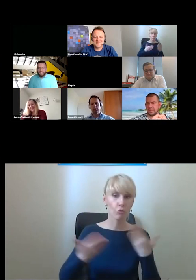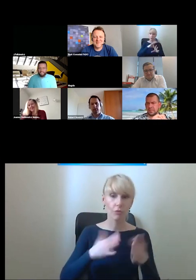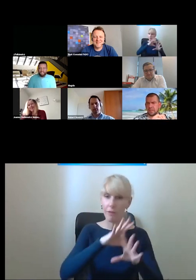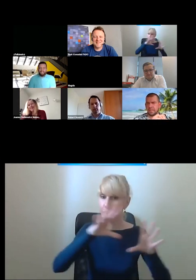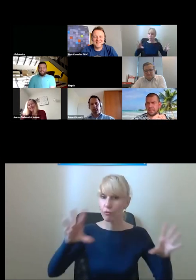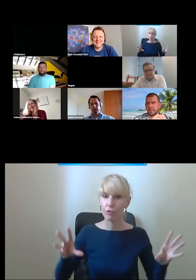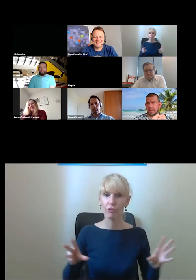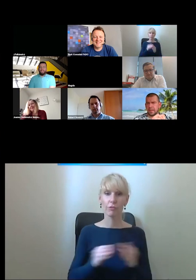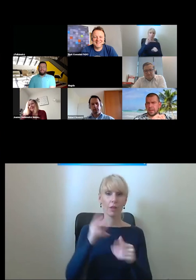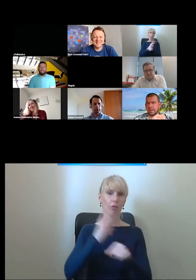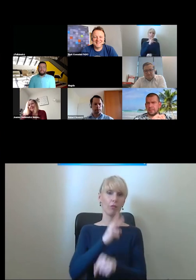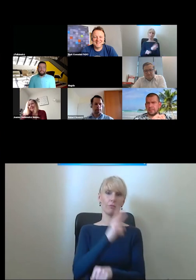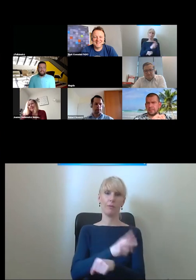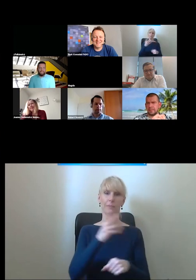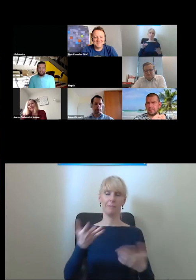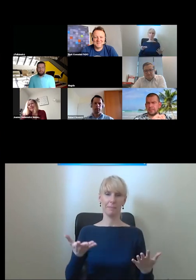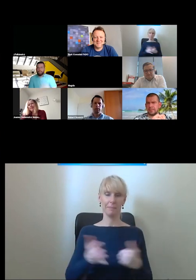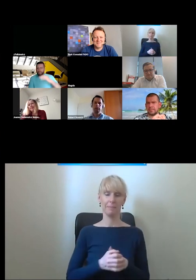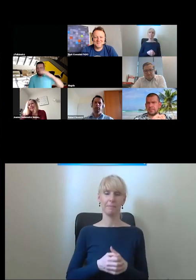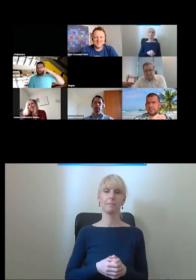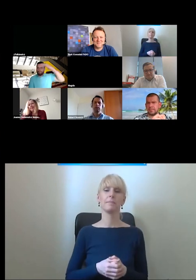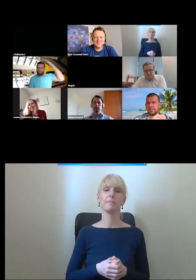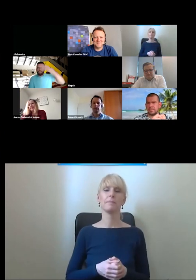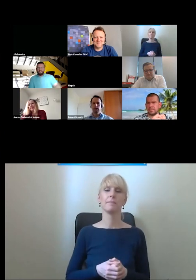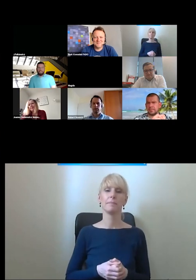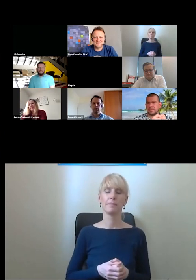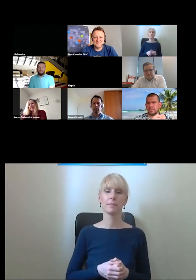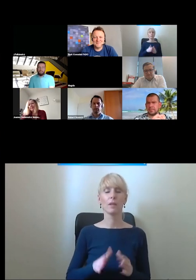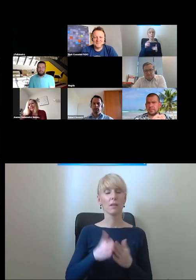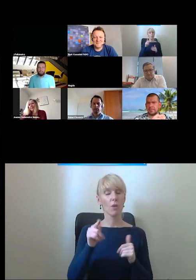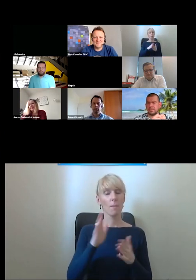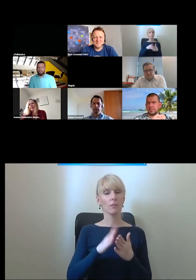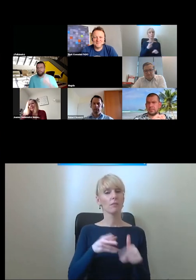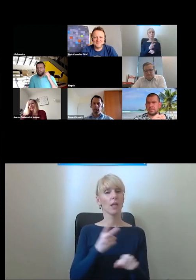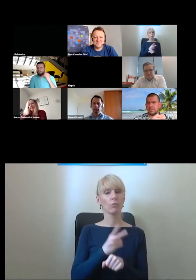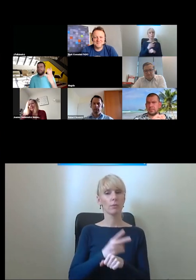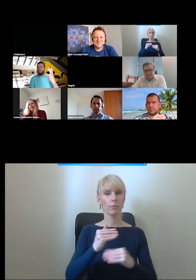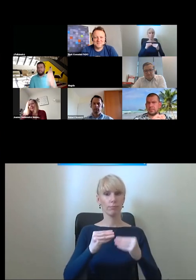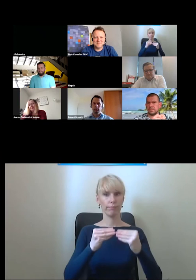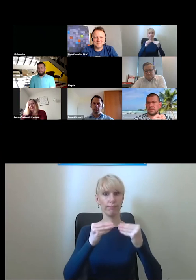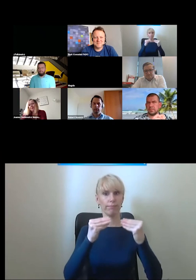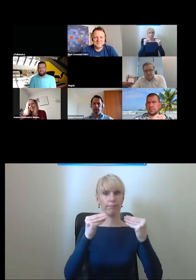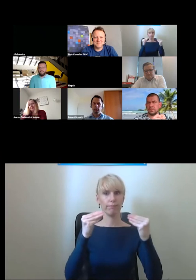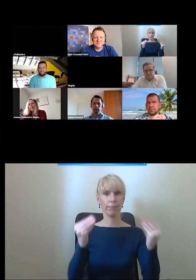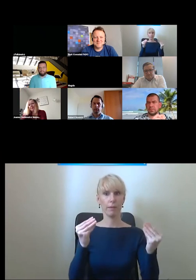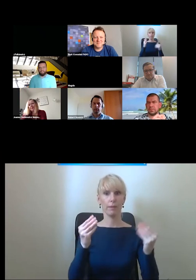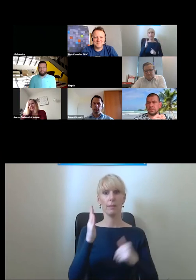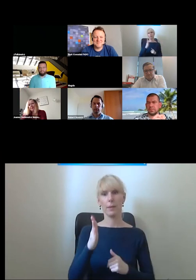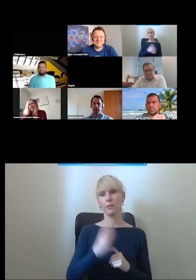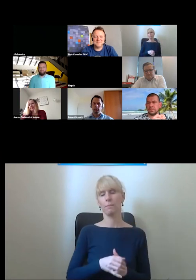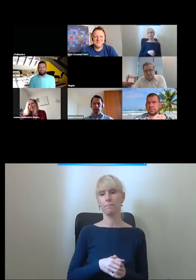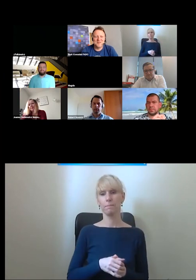i miejmy nadzieję że to będzie rosło że ta dostępność po prostu będzie i tyle